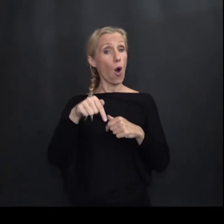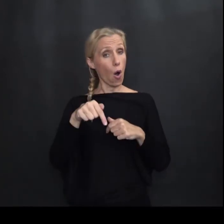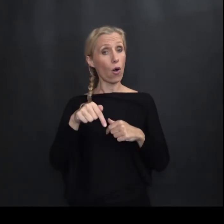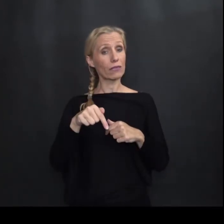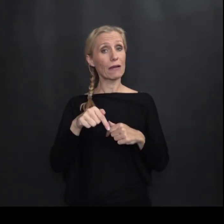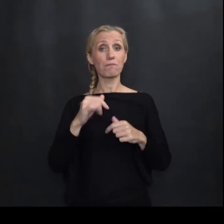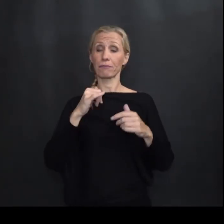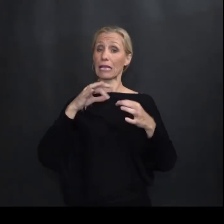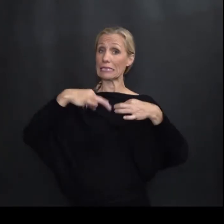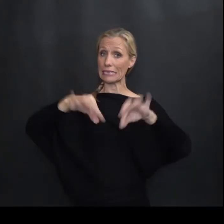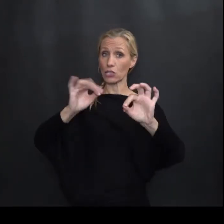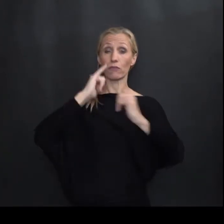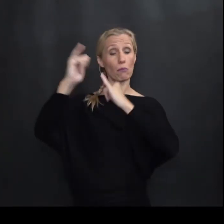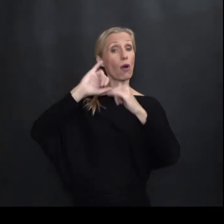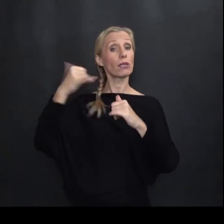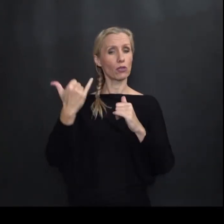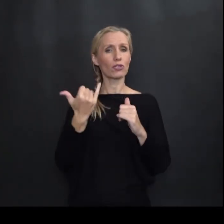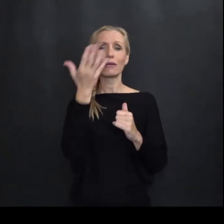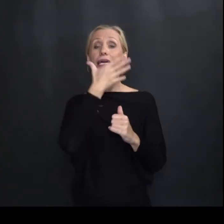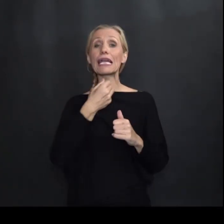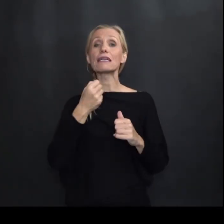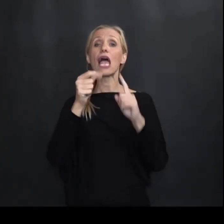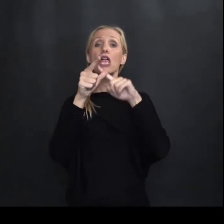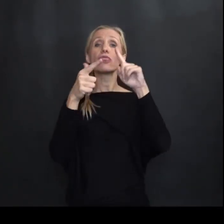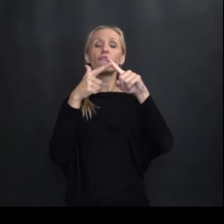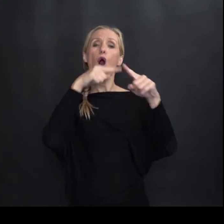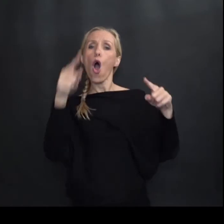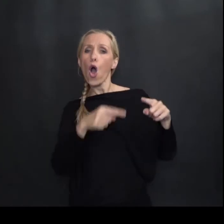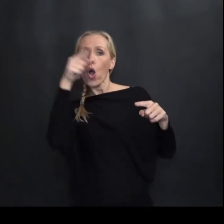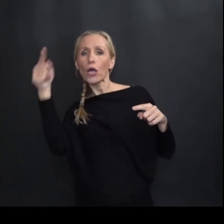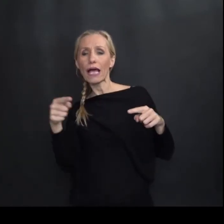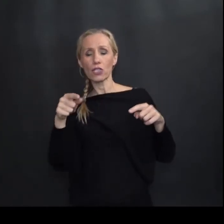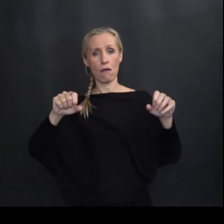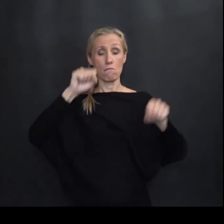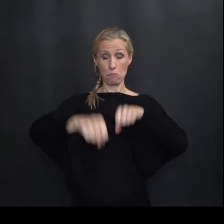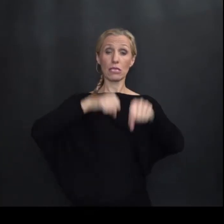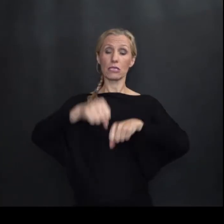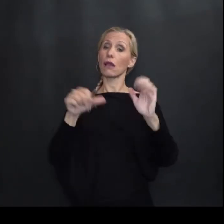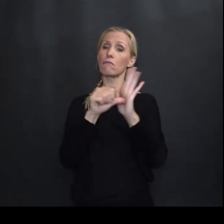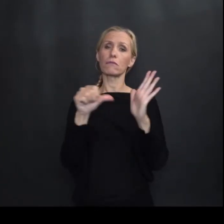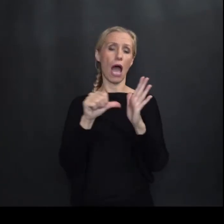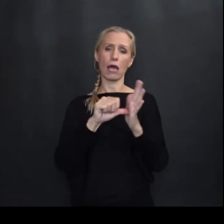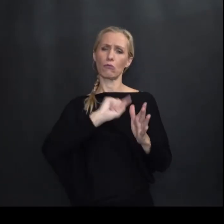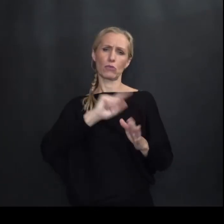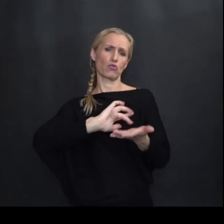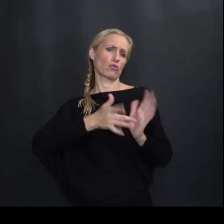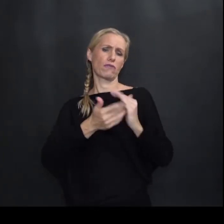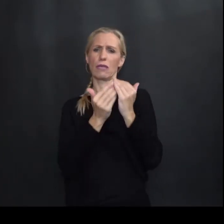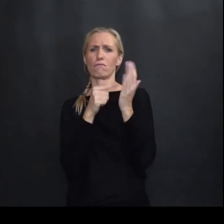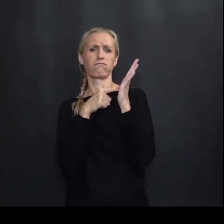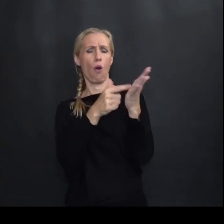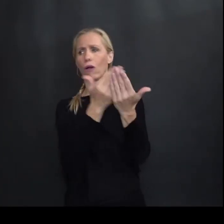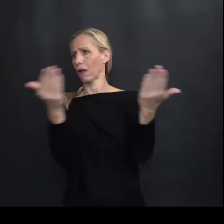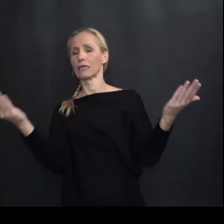ovdje još kod cestovnog prometa Kod naših krasnih dvokolica Imamo bicikle Naravno nisu svi izlaženi